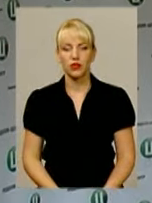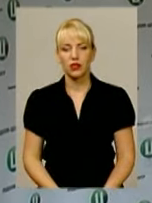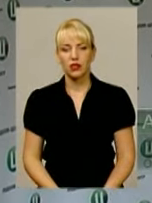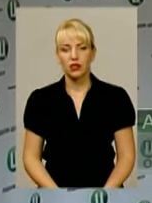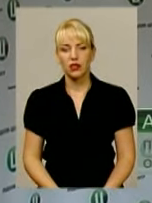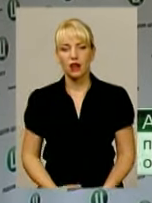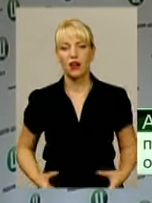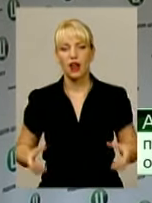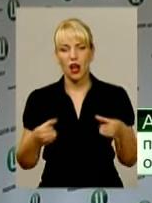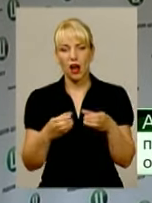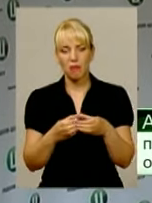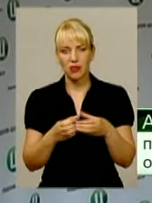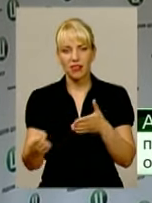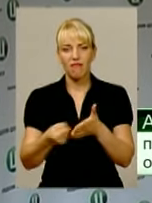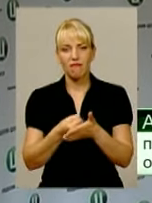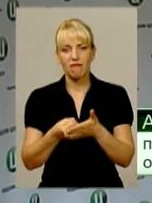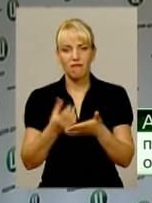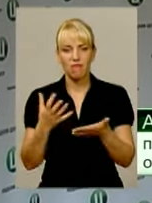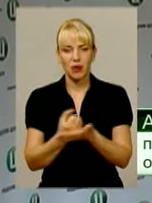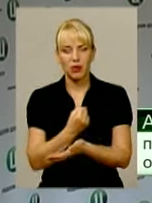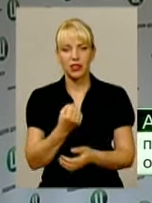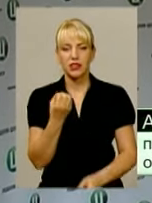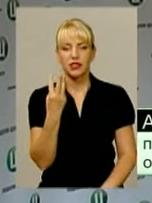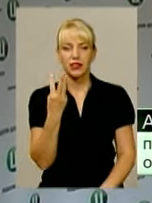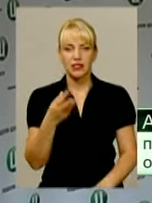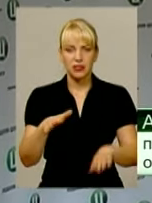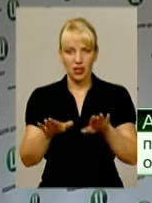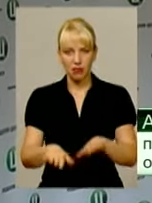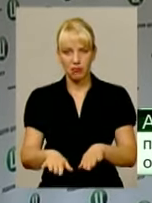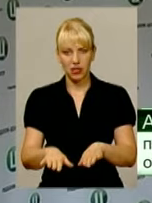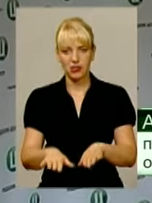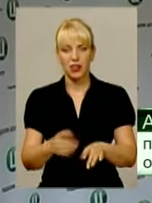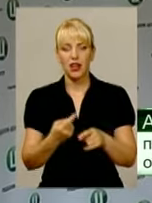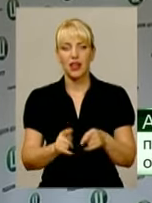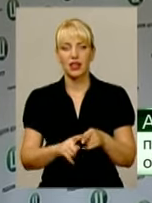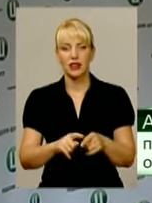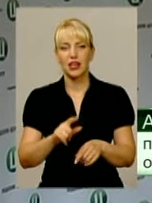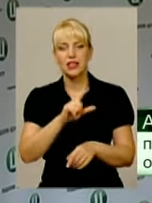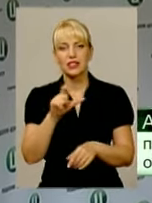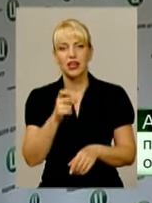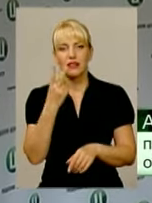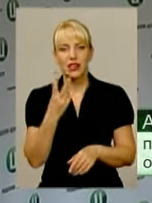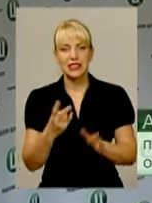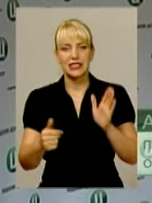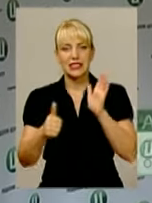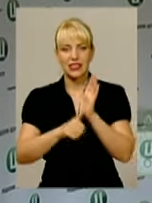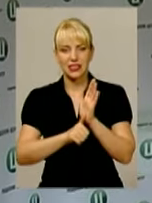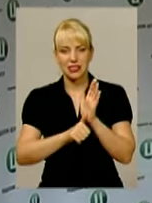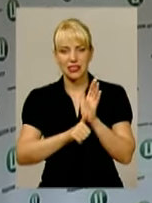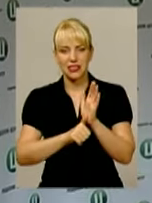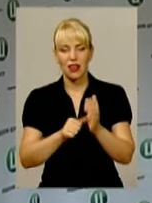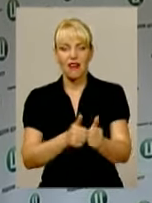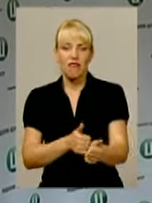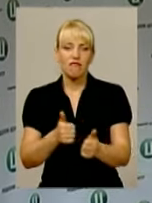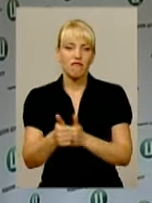виборола 13 місць. Це з 26 команд. Випередили